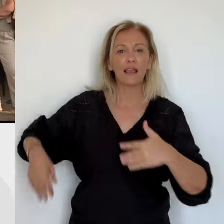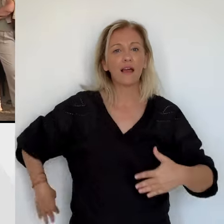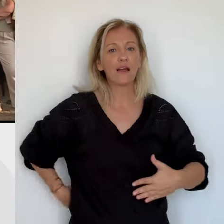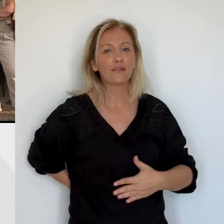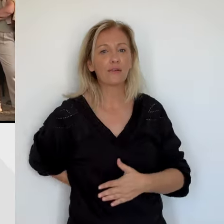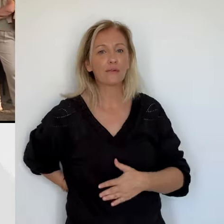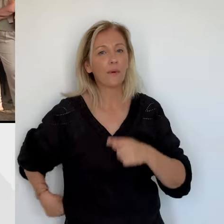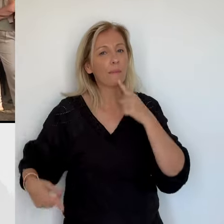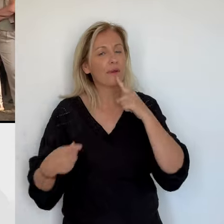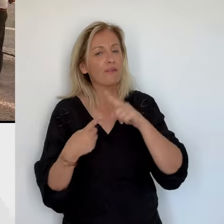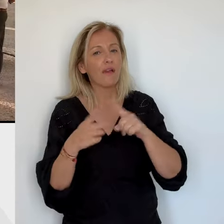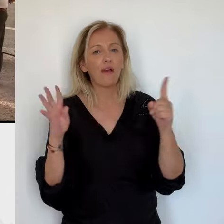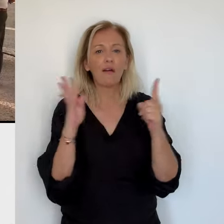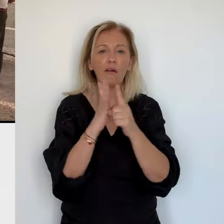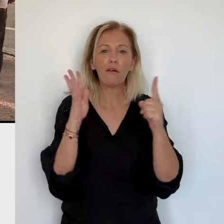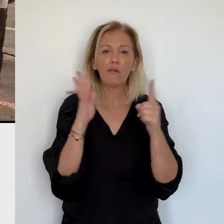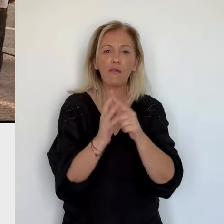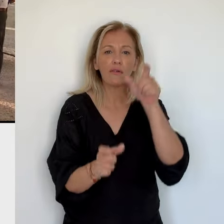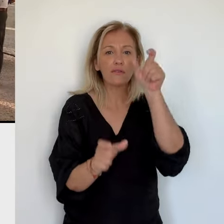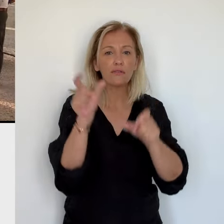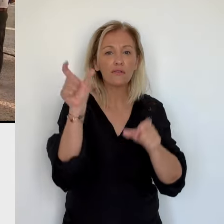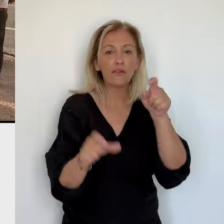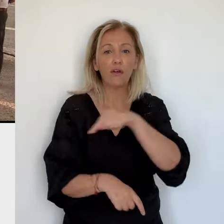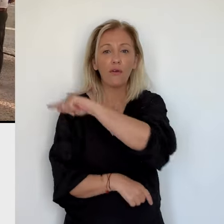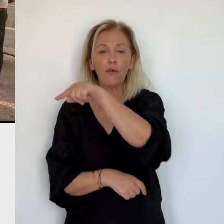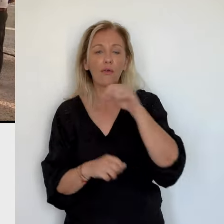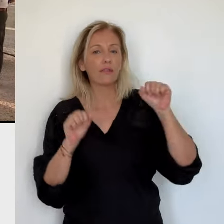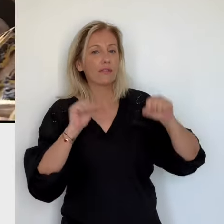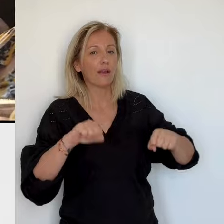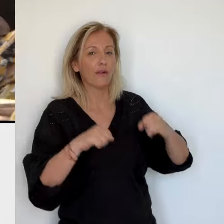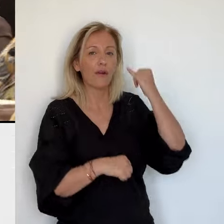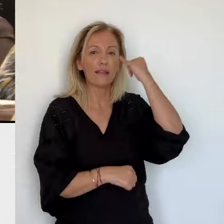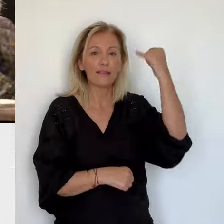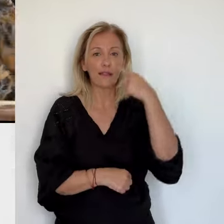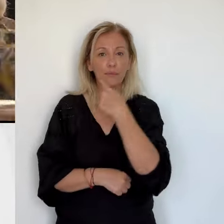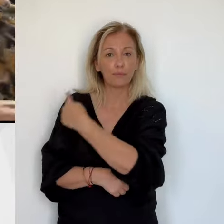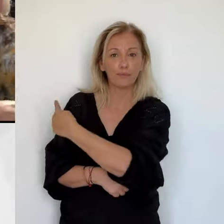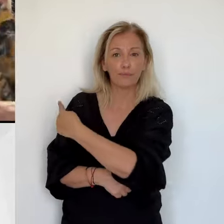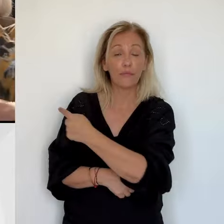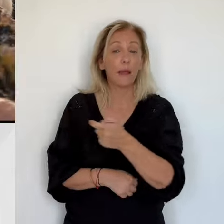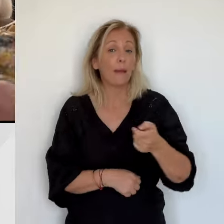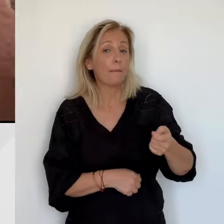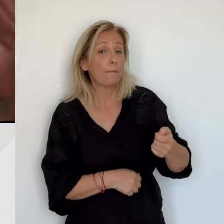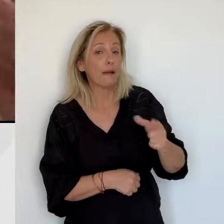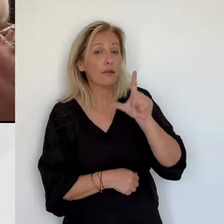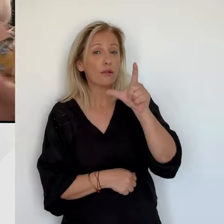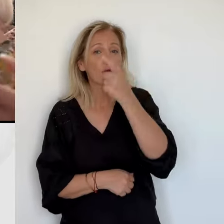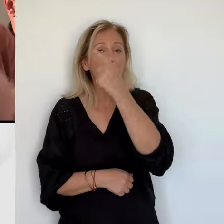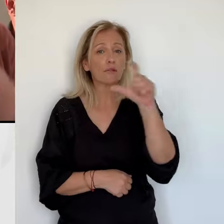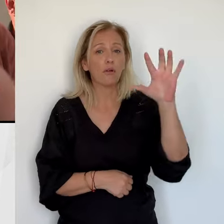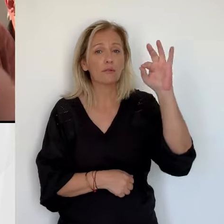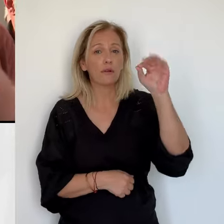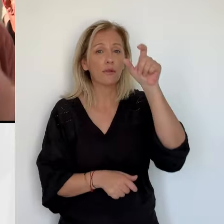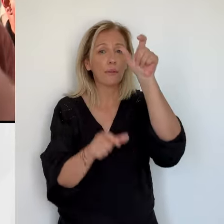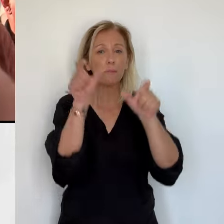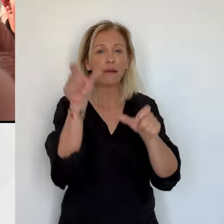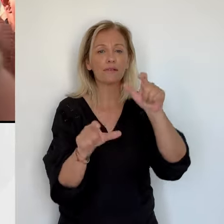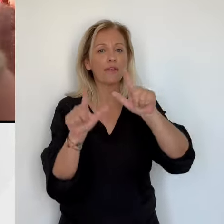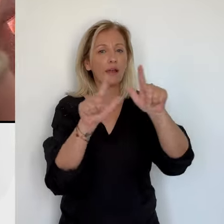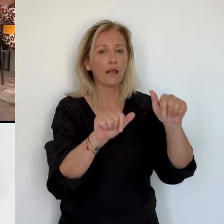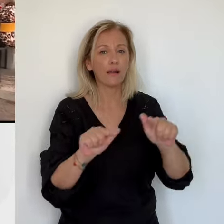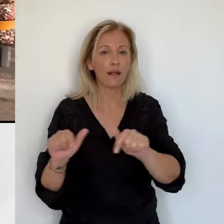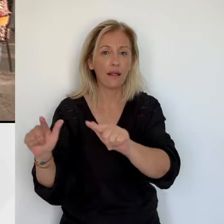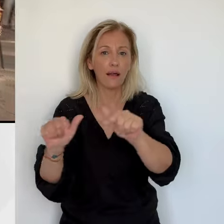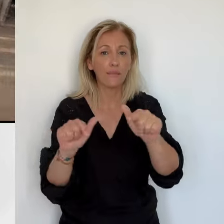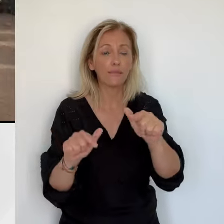meeting pour lui entre les deux tours, mais une rencontre avec ses sympathisants où environ 250 personnes étaient présentes. Après un court discours d'ouverture au micro, le député